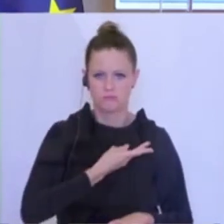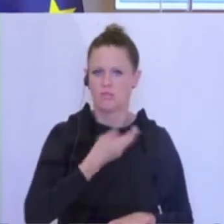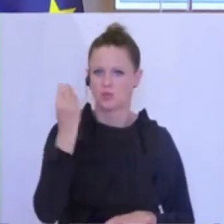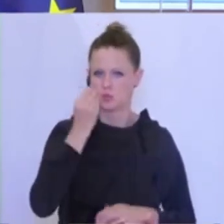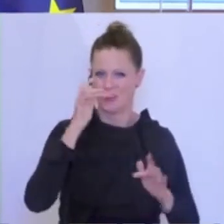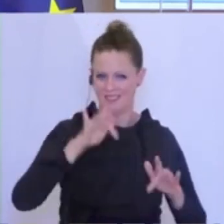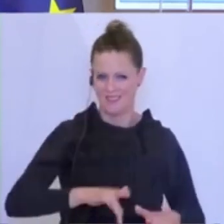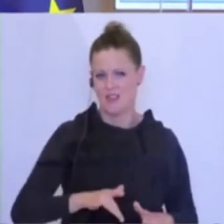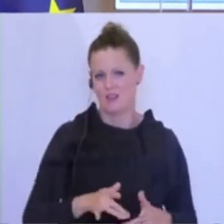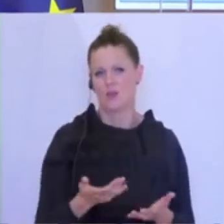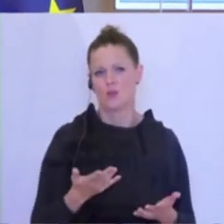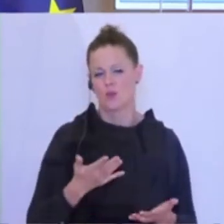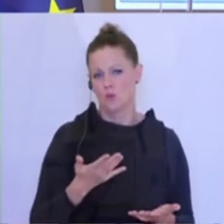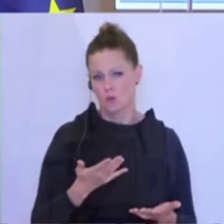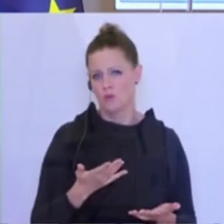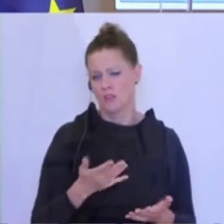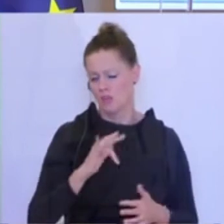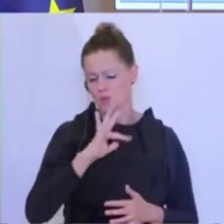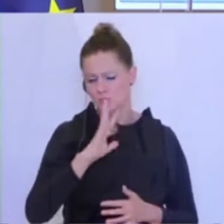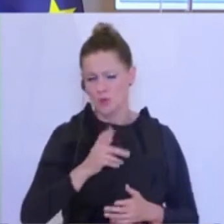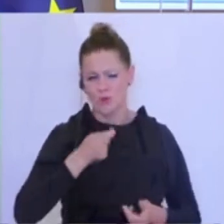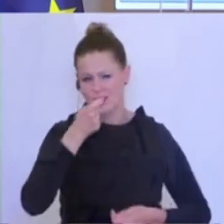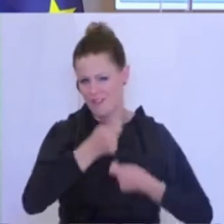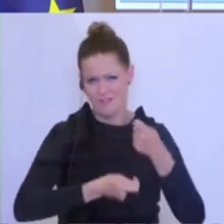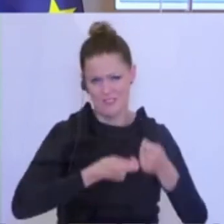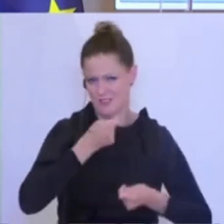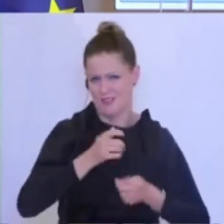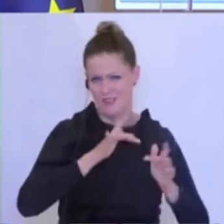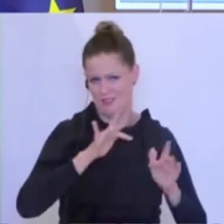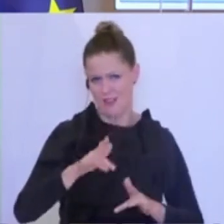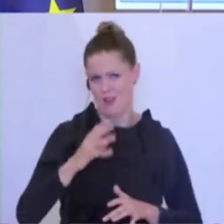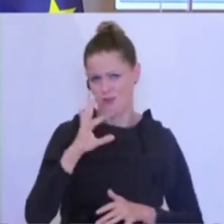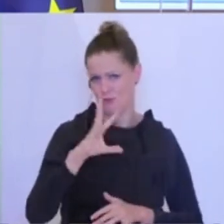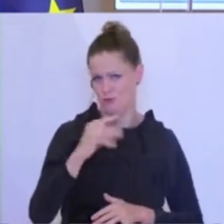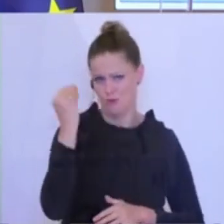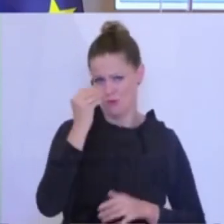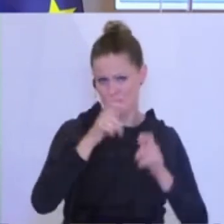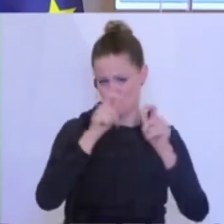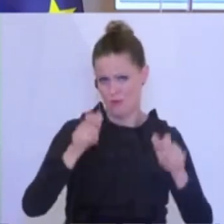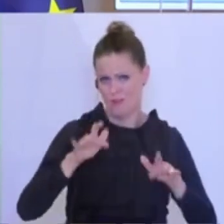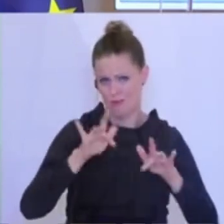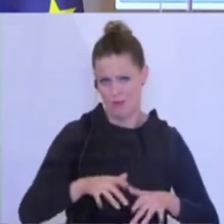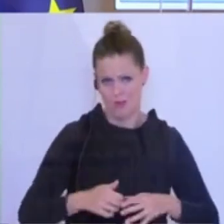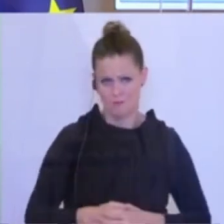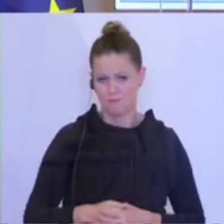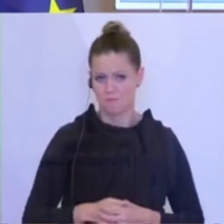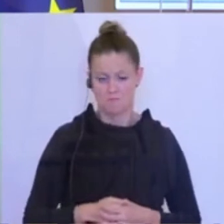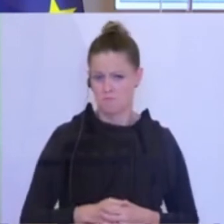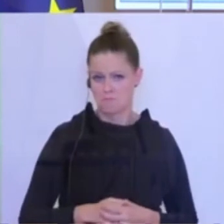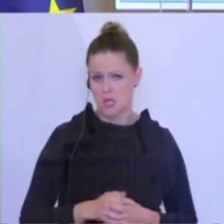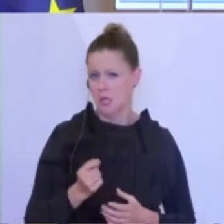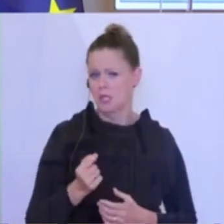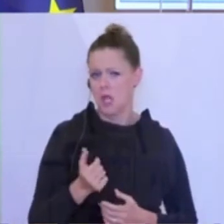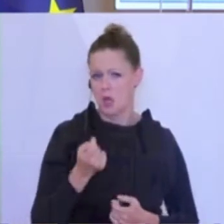und investieren sehr schön in sehr schöne Schulen. Also da mache ich mir weniger